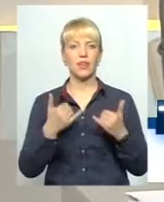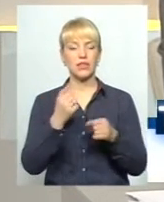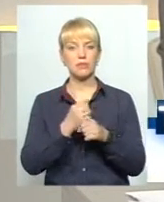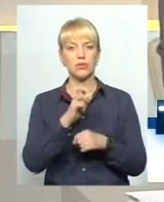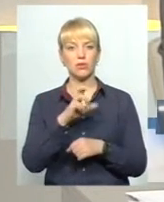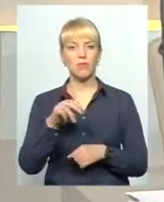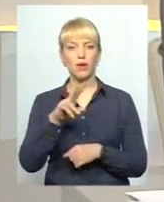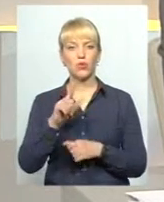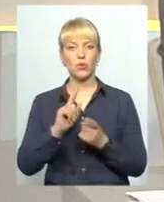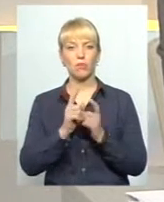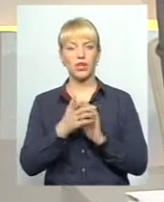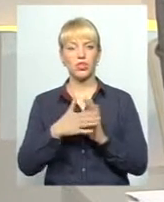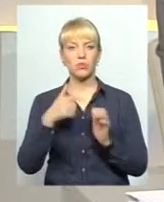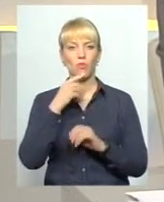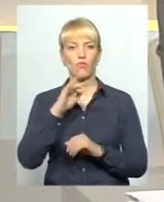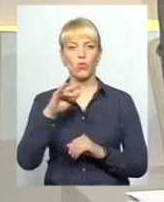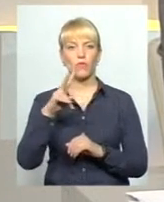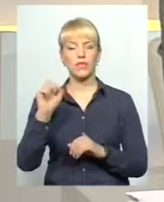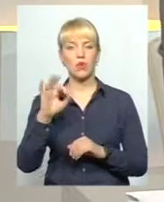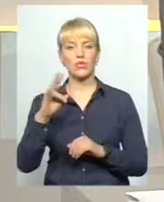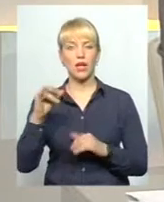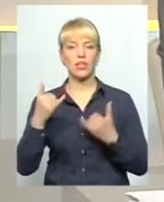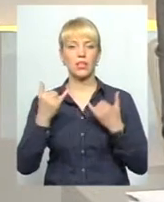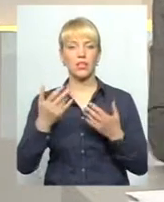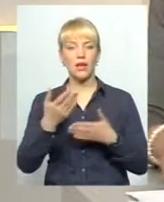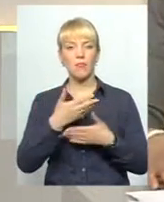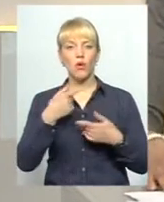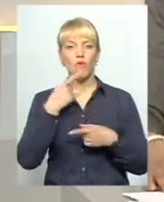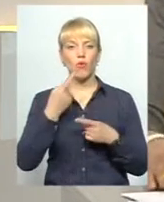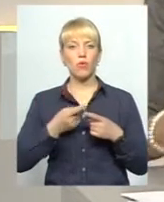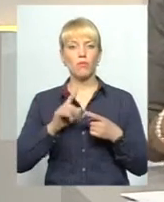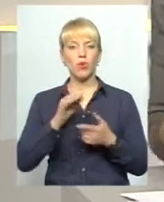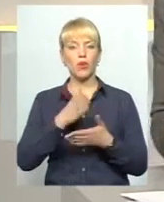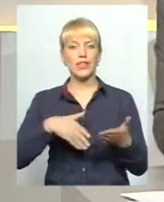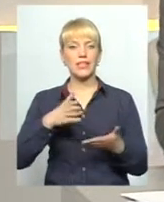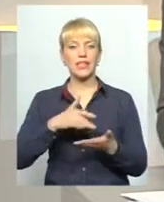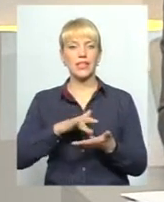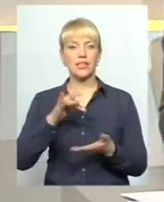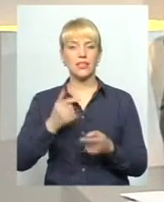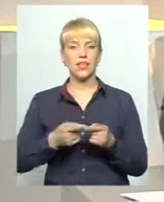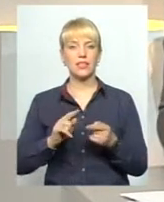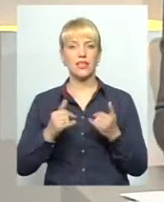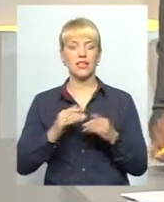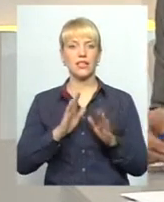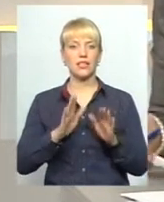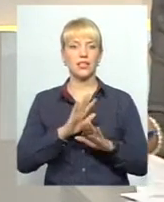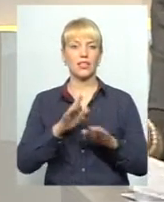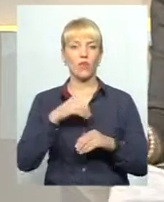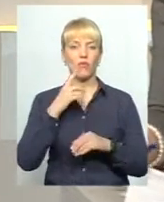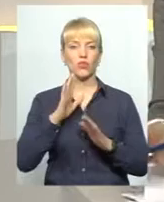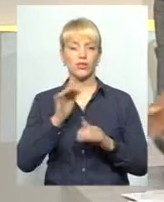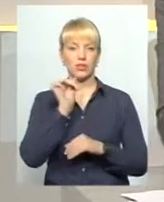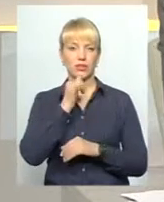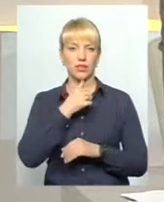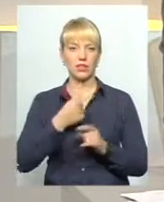Бендюх, перекладна жестову мову Оксани Фіновської. І нині у цій студії ми говоримо про децентралізацію. Про неї нині не говорить хіба що лінивий,